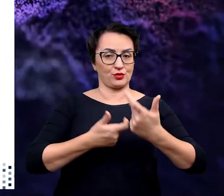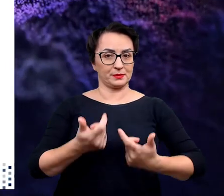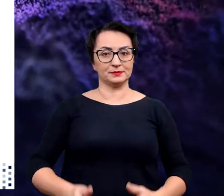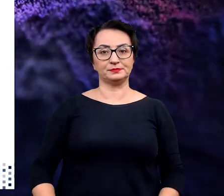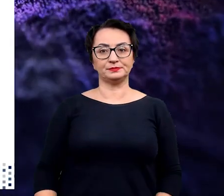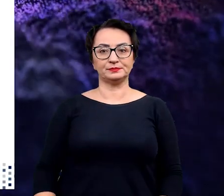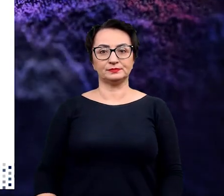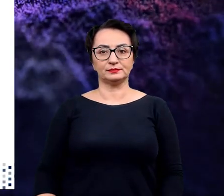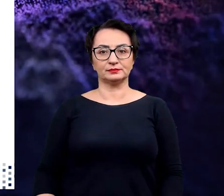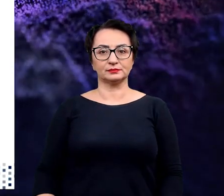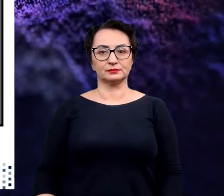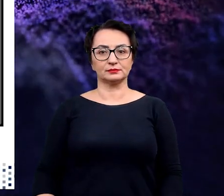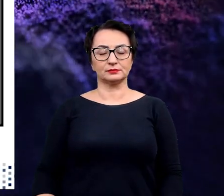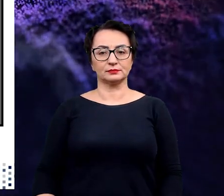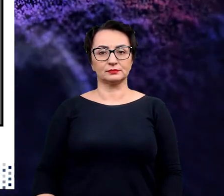dendrytyczne.